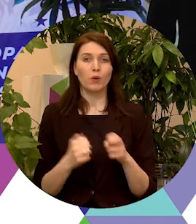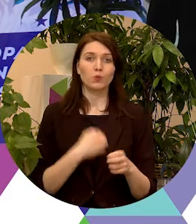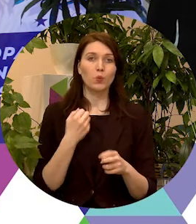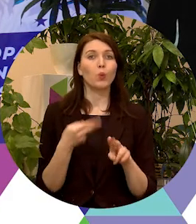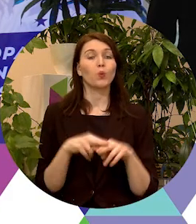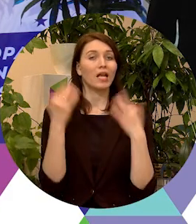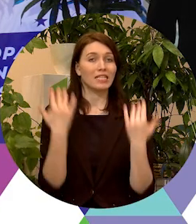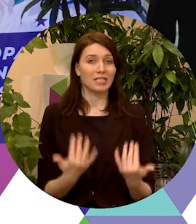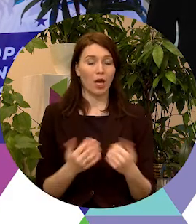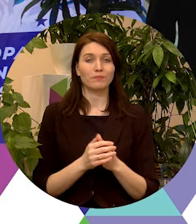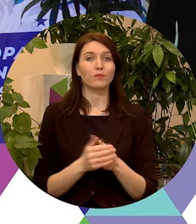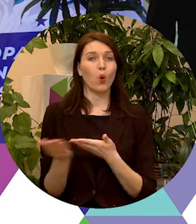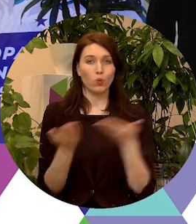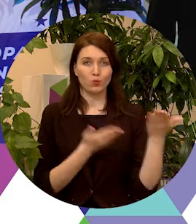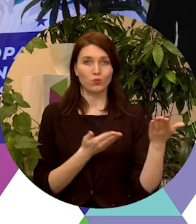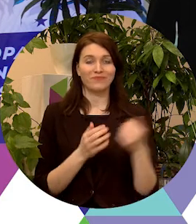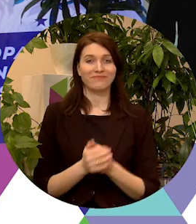Lūdzu Mužnieciskunds vārts jums.